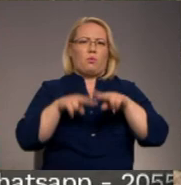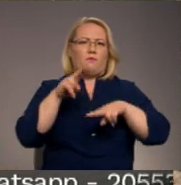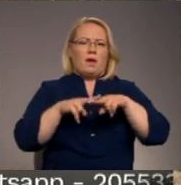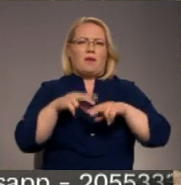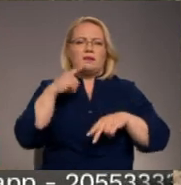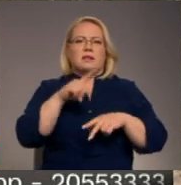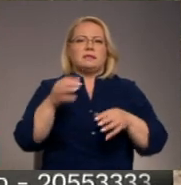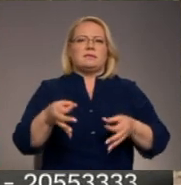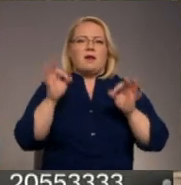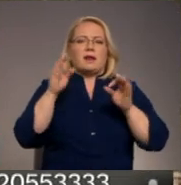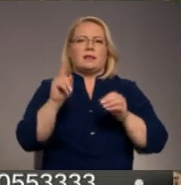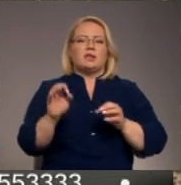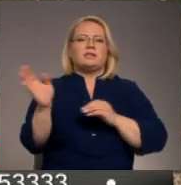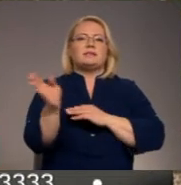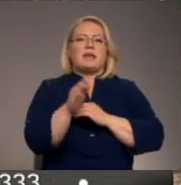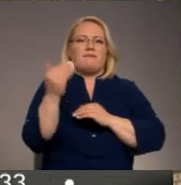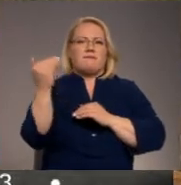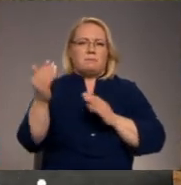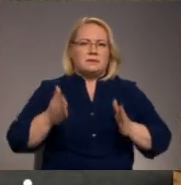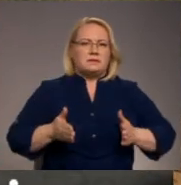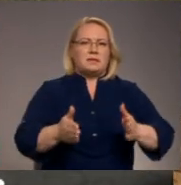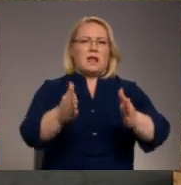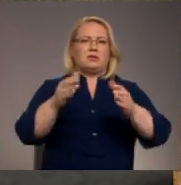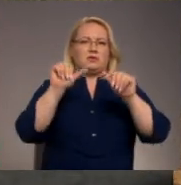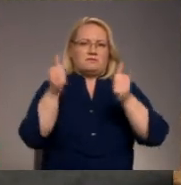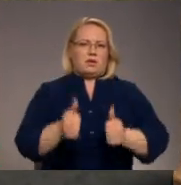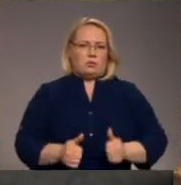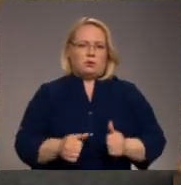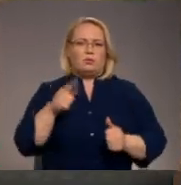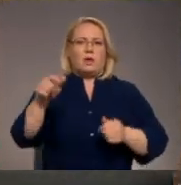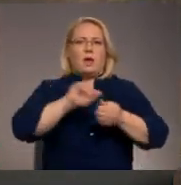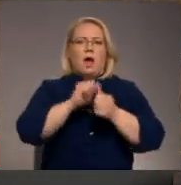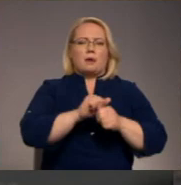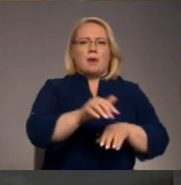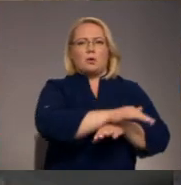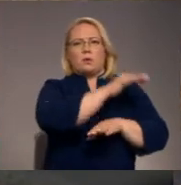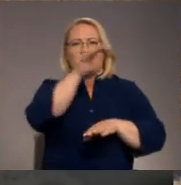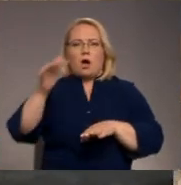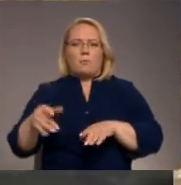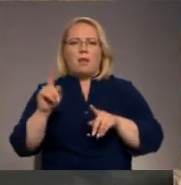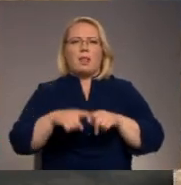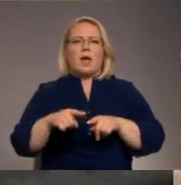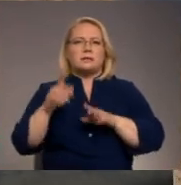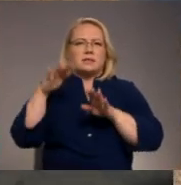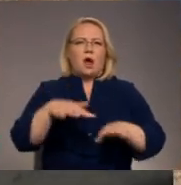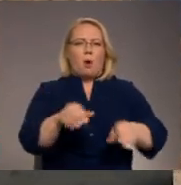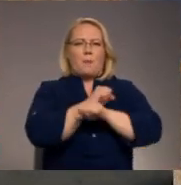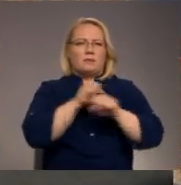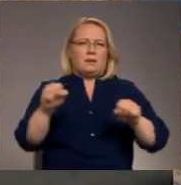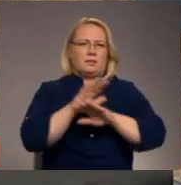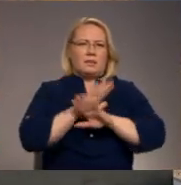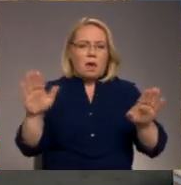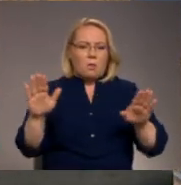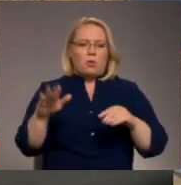ceļa ir izbūvēts. Un reāli viņš arī strādāja. Atieņi krālamies, es spēcāli domāju, lai dzēs straumas ātrumi un zīviem